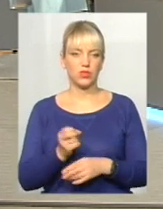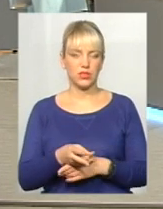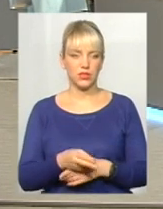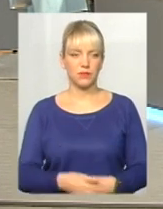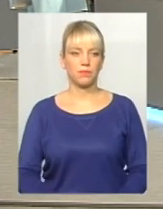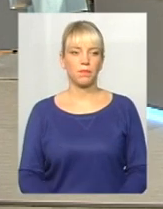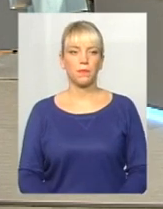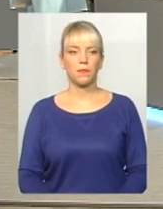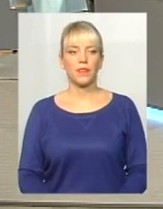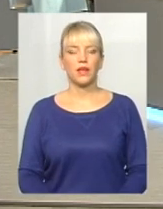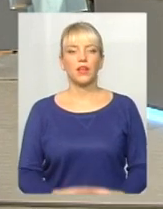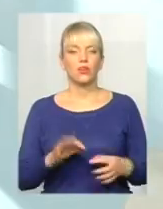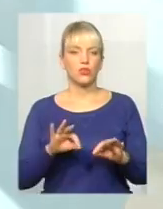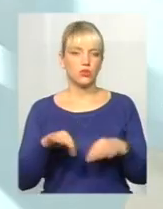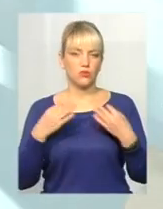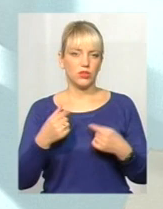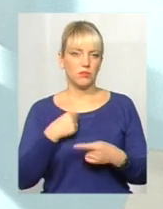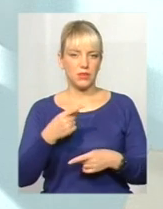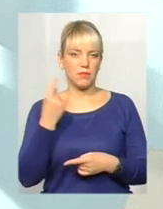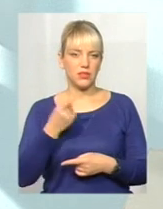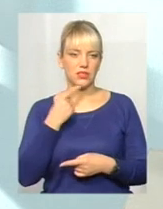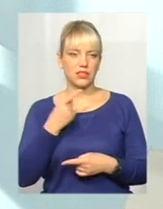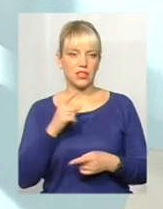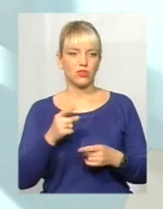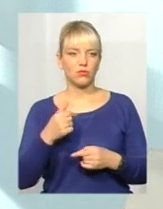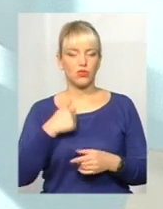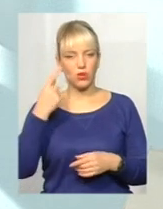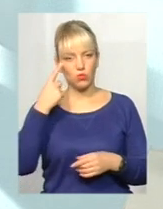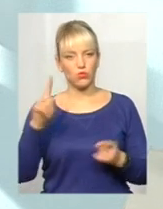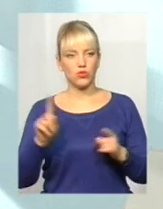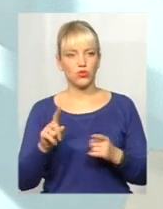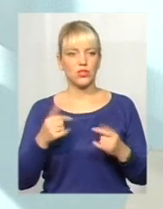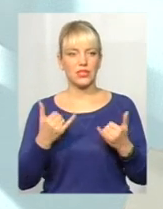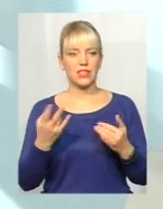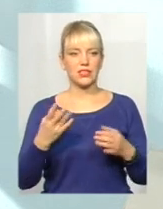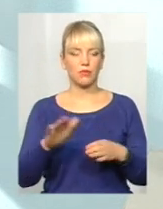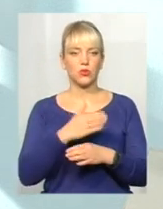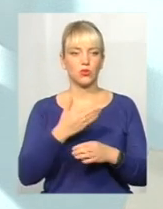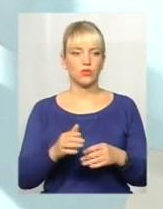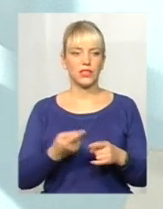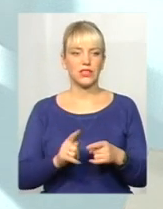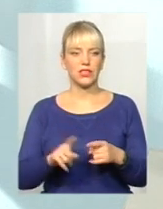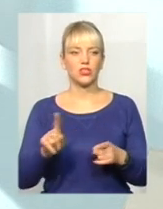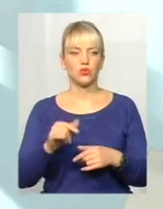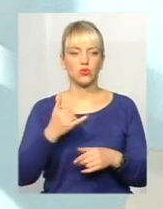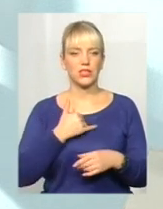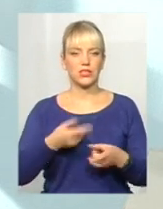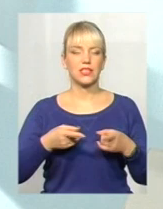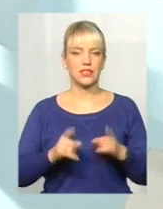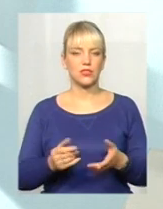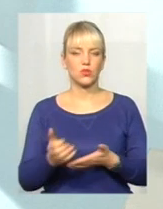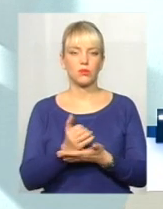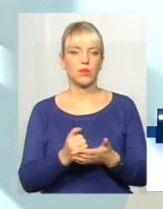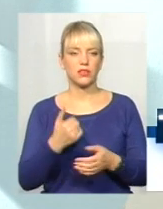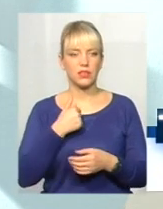першу скажу, тому що я думаю, що треба зараз сортувати те, що в нас дійсно збирається.